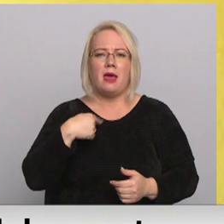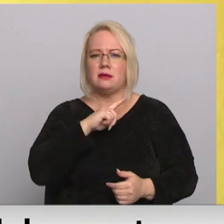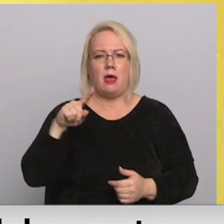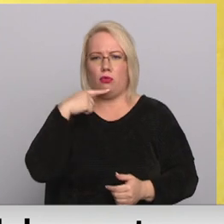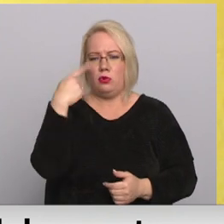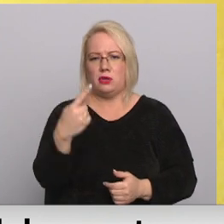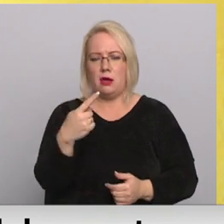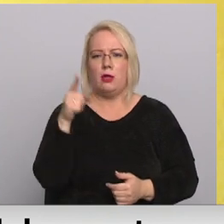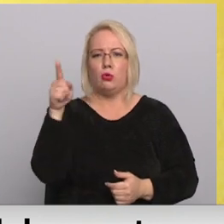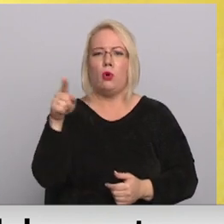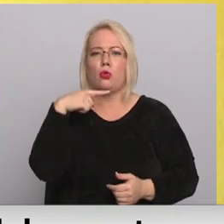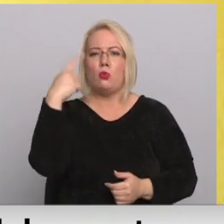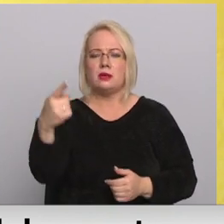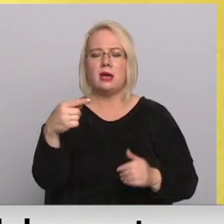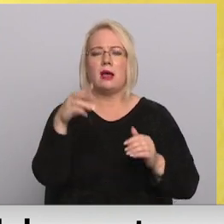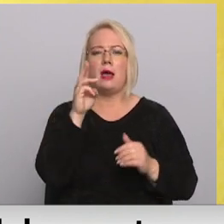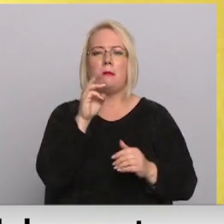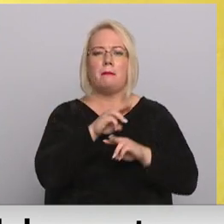gadījumā šiet MK 642. noteikti.